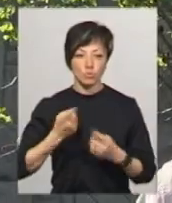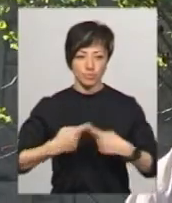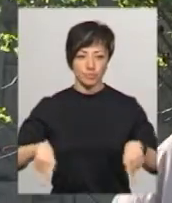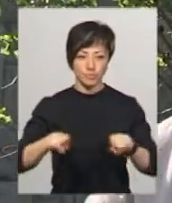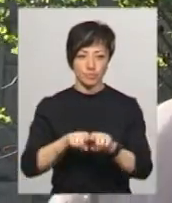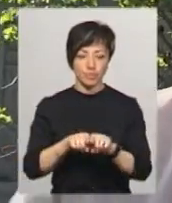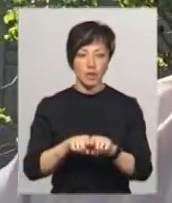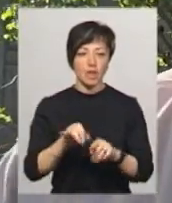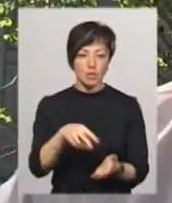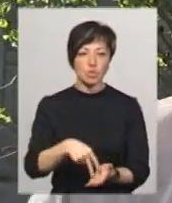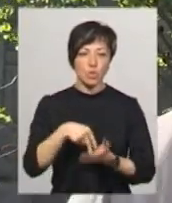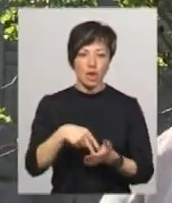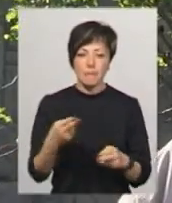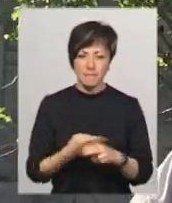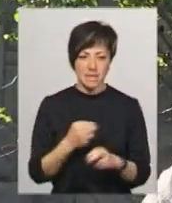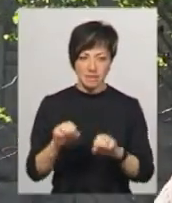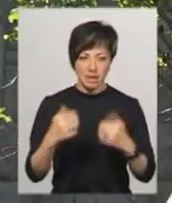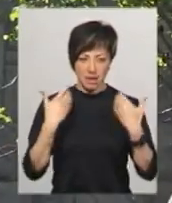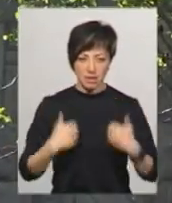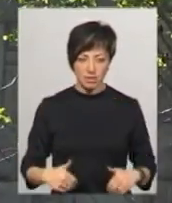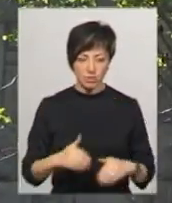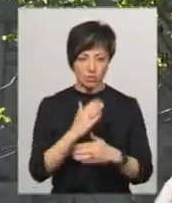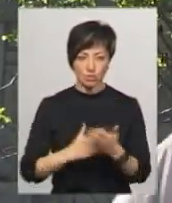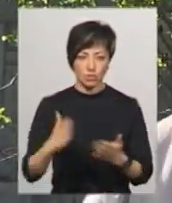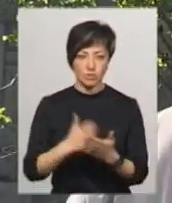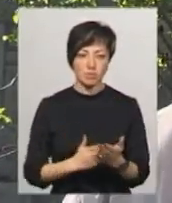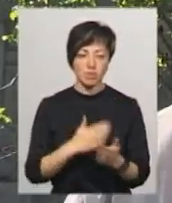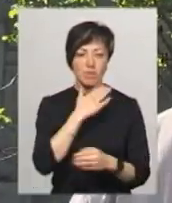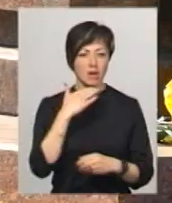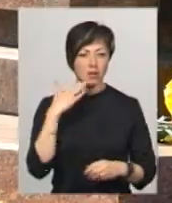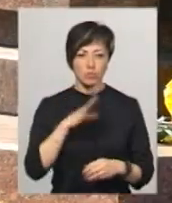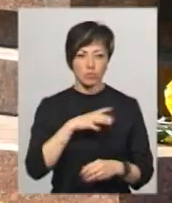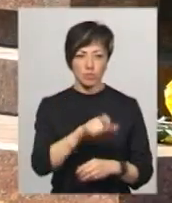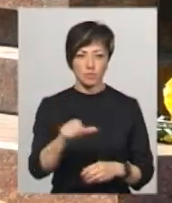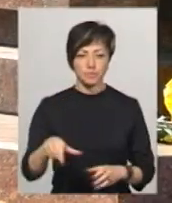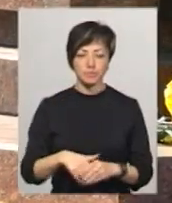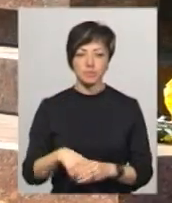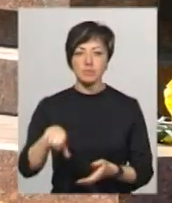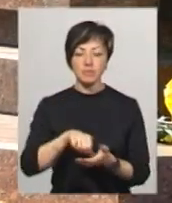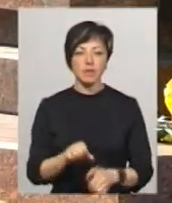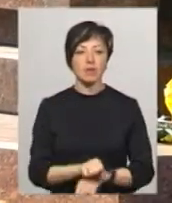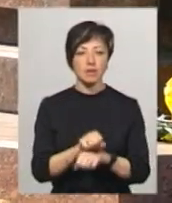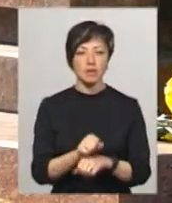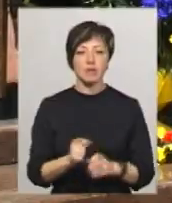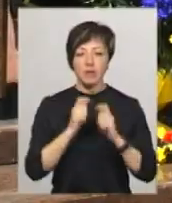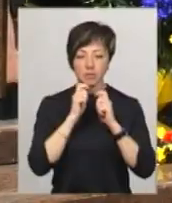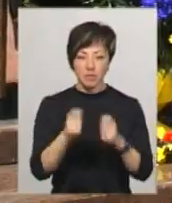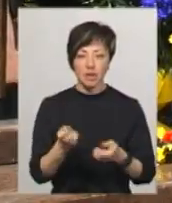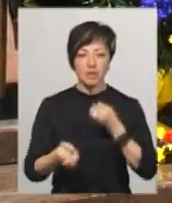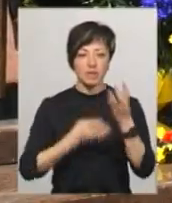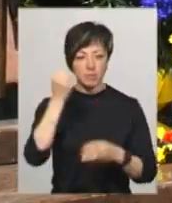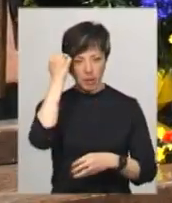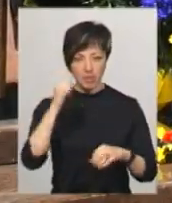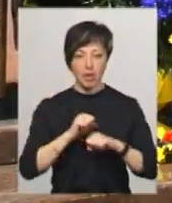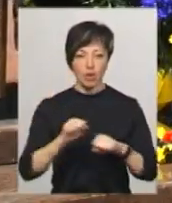несли і стоять теж без захисту, без нічого і багато було. Присутні на мітингу поклали квіти до пам'ятника героям